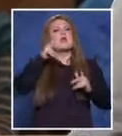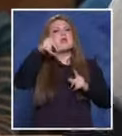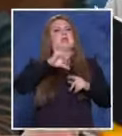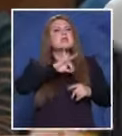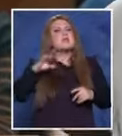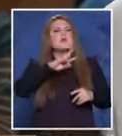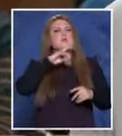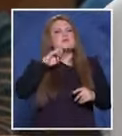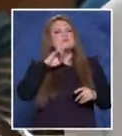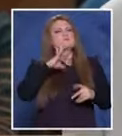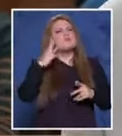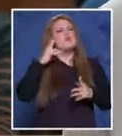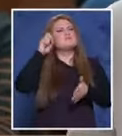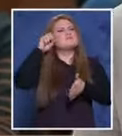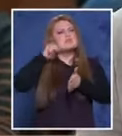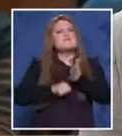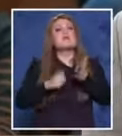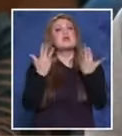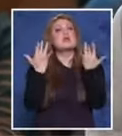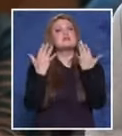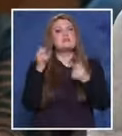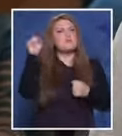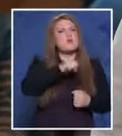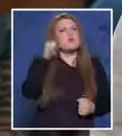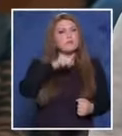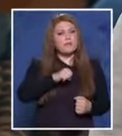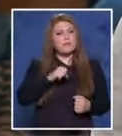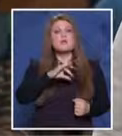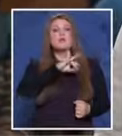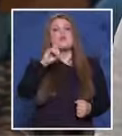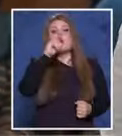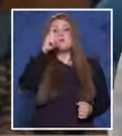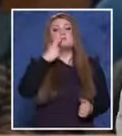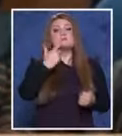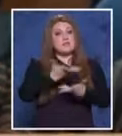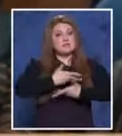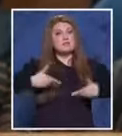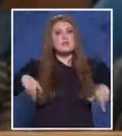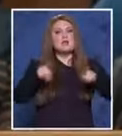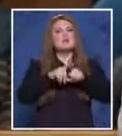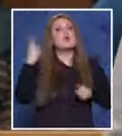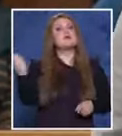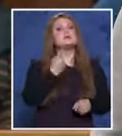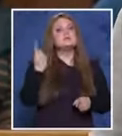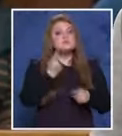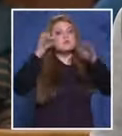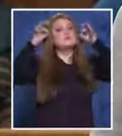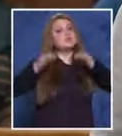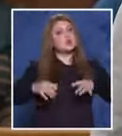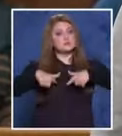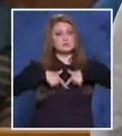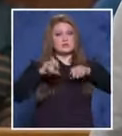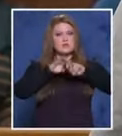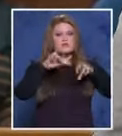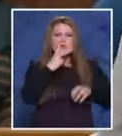от страна на полицията спрямо престъпниците. Но важното за нас, като единствено сериозно съдебно предаване